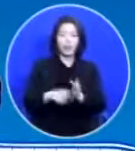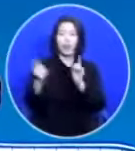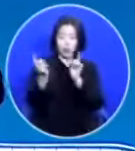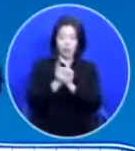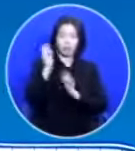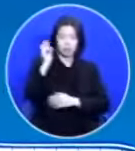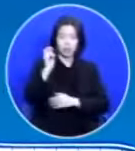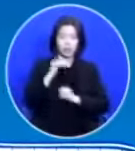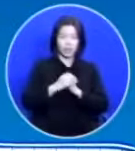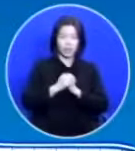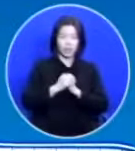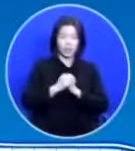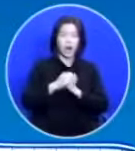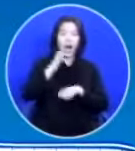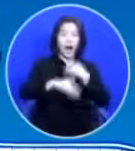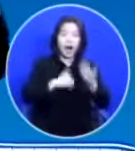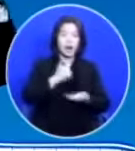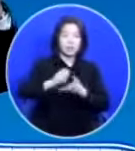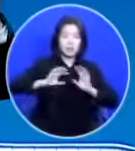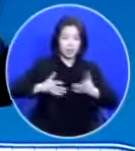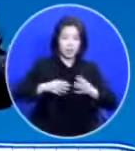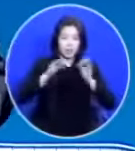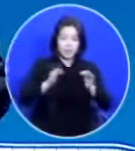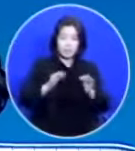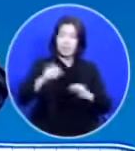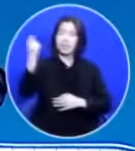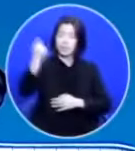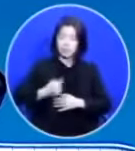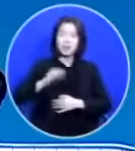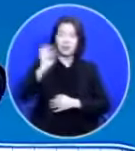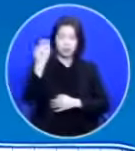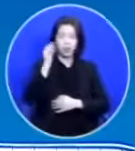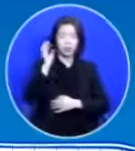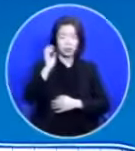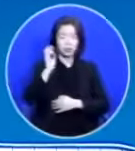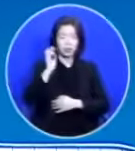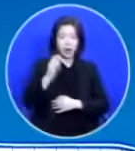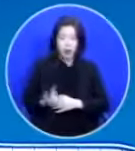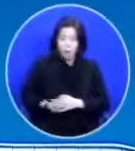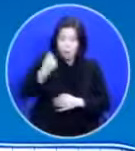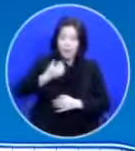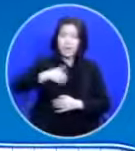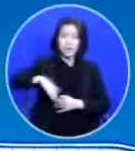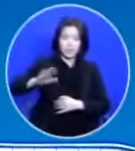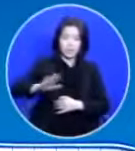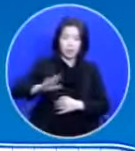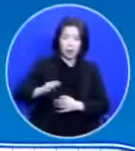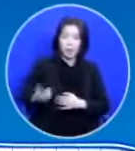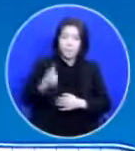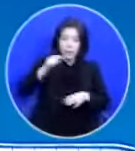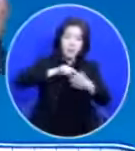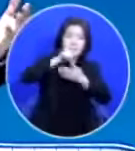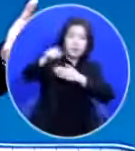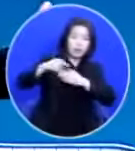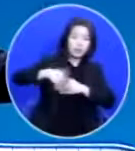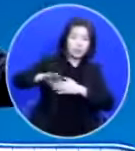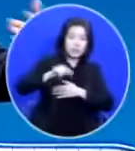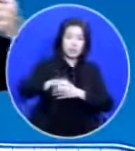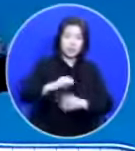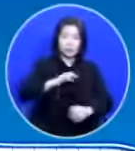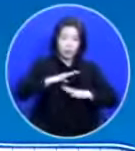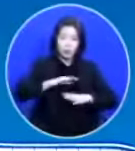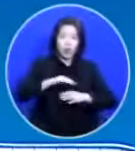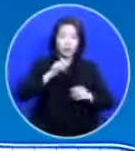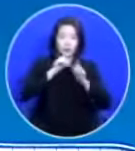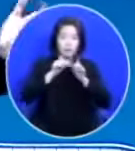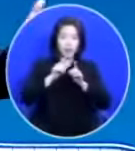하나님의 나라가 이제 임하게 되는 거구나 빨리 가서 빨리 나가서 이 놀라운 소식을